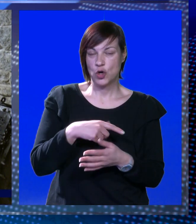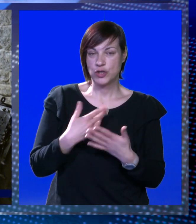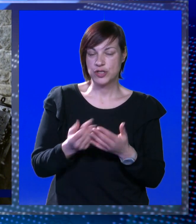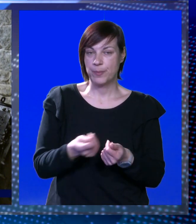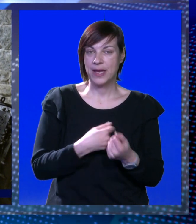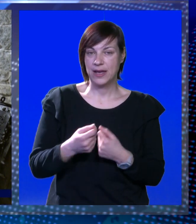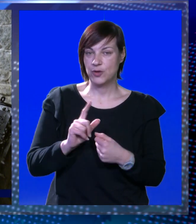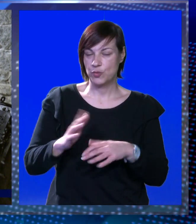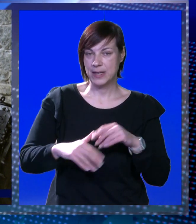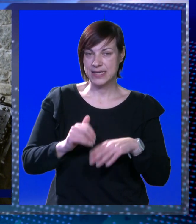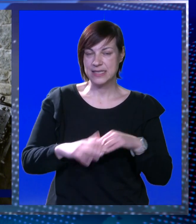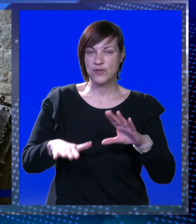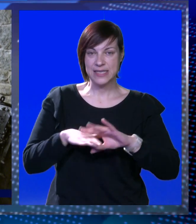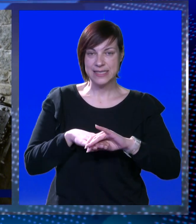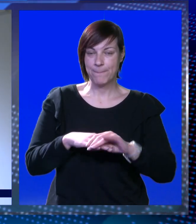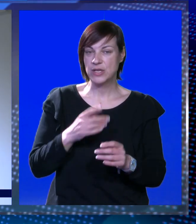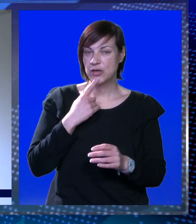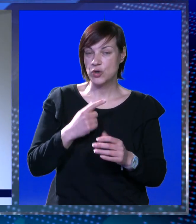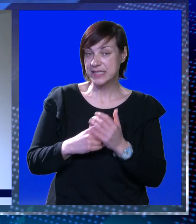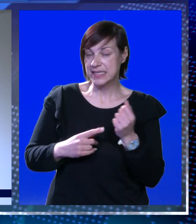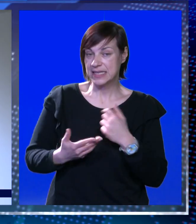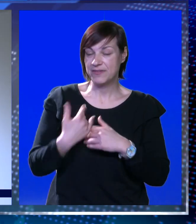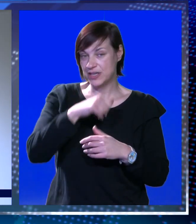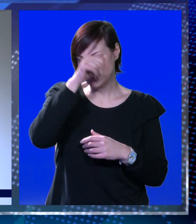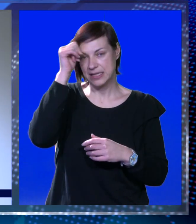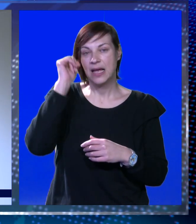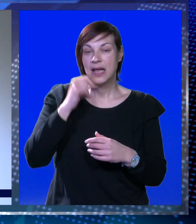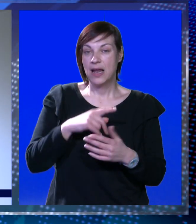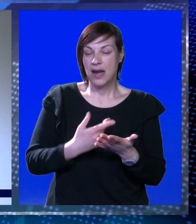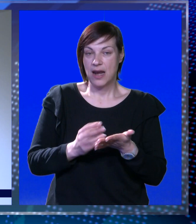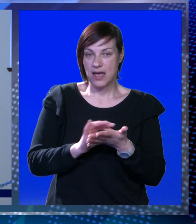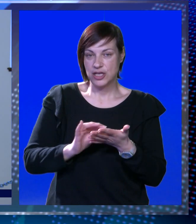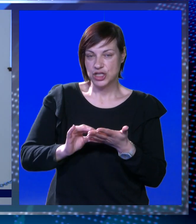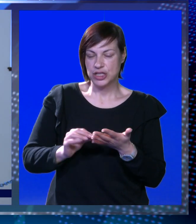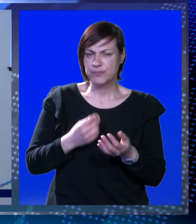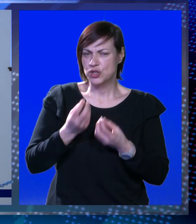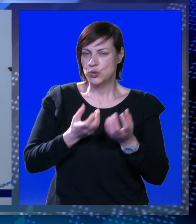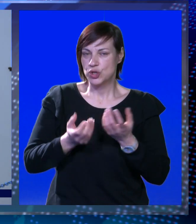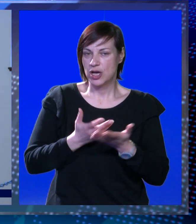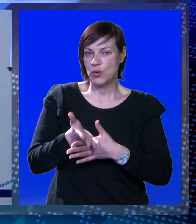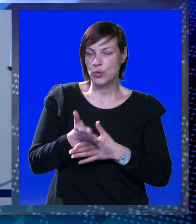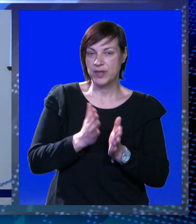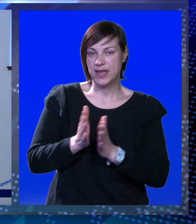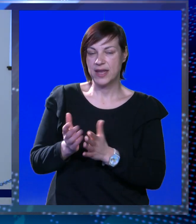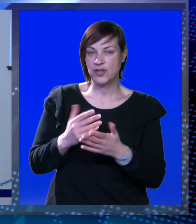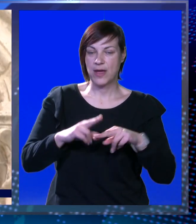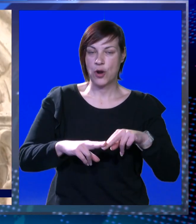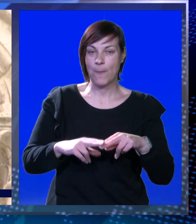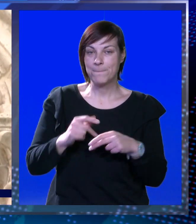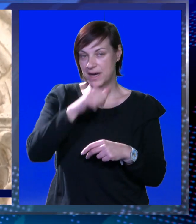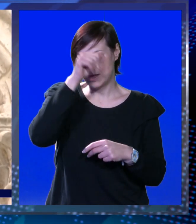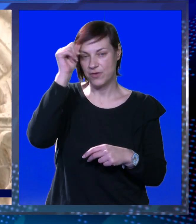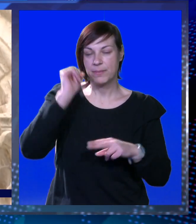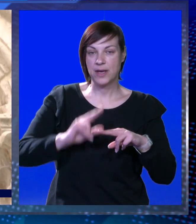ta osoba ili pak grupa nezadovoljnih zaposlenika koji se skrivaju iza lažnih pseudonima. Uvelike se šuška unutar njihovih redova, no